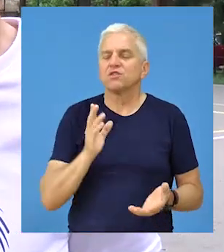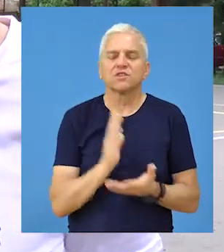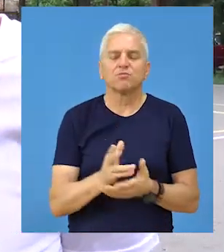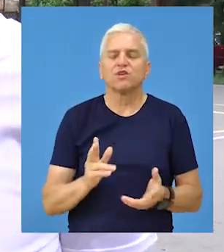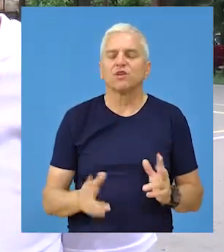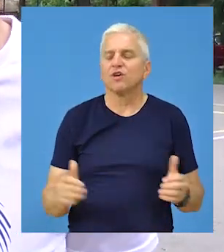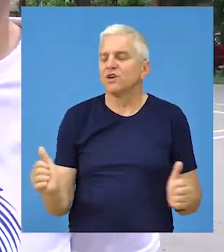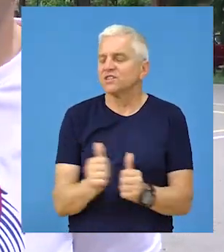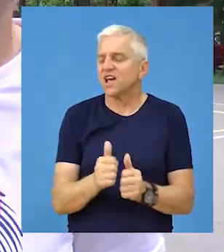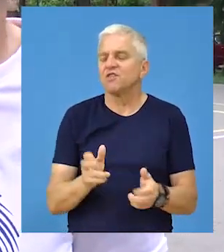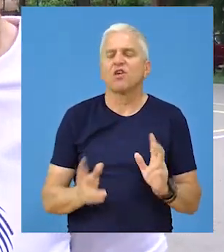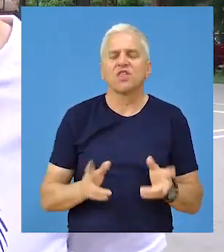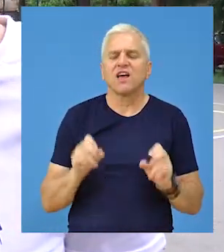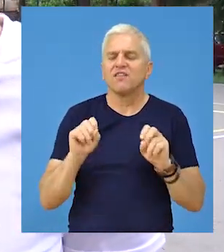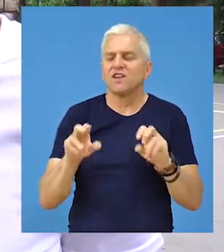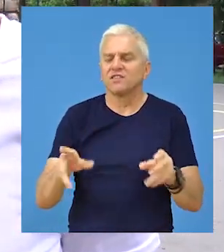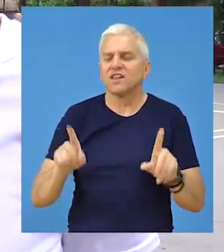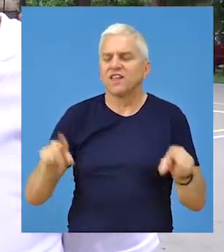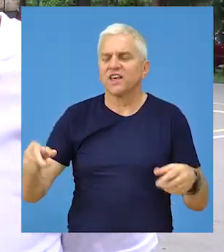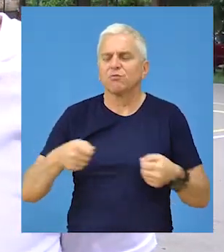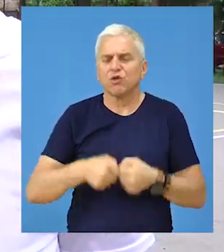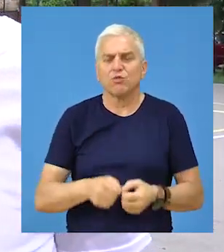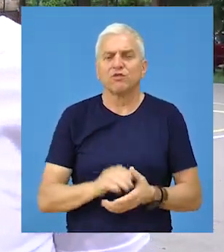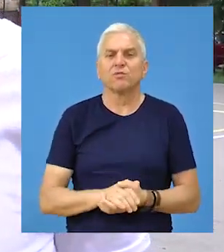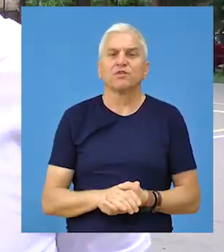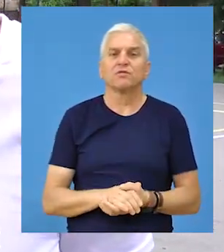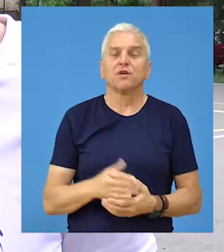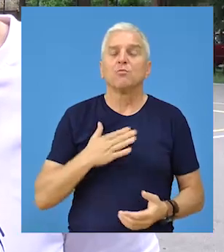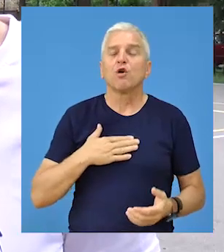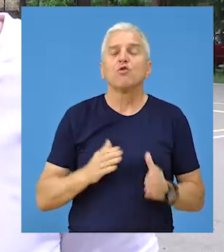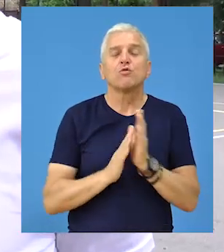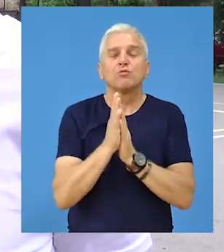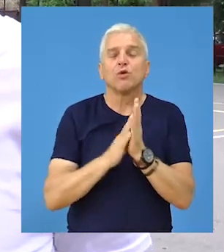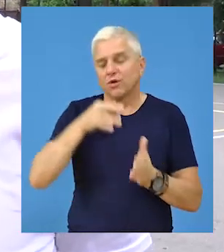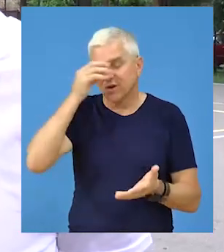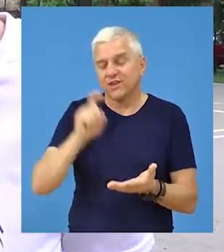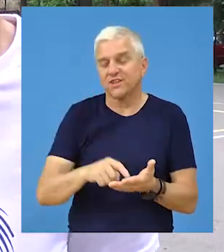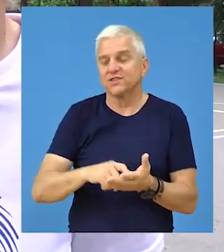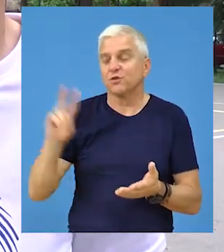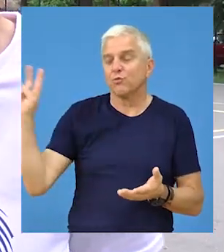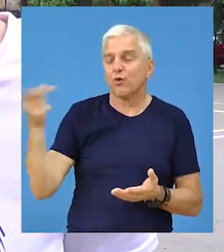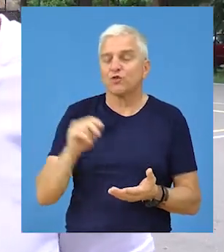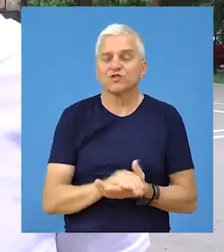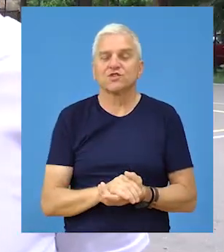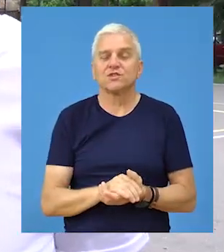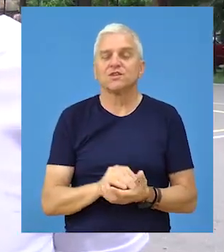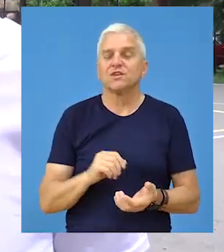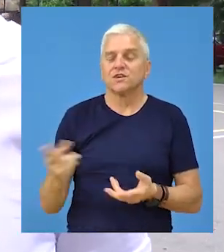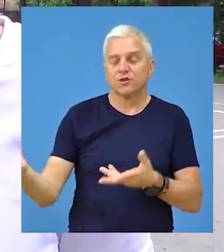bio ili saigrač ili trener u nekim klubovima i na neku moju molbu, inicijativu, poziv su